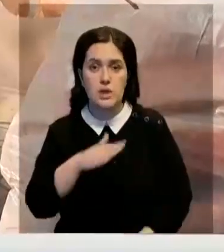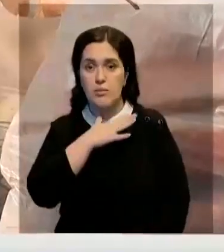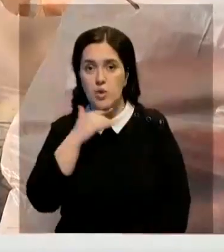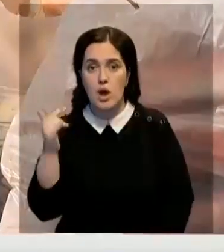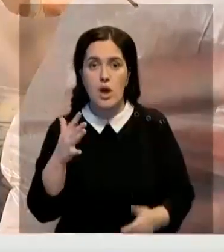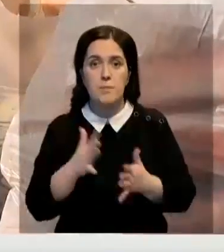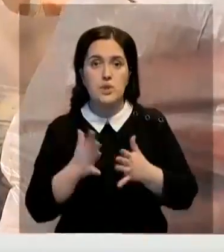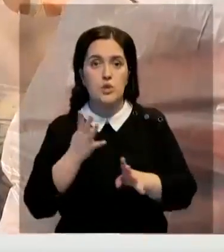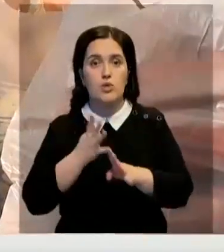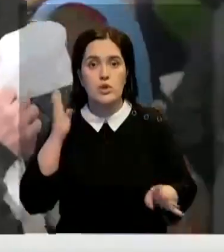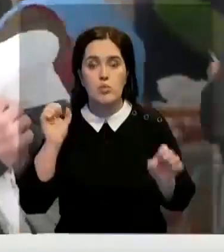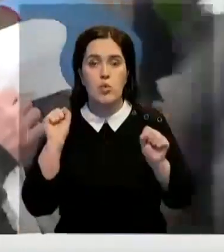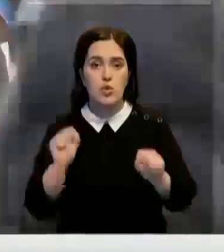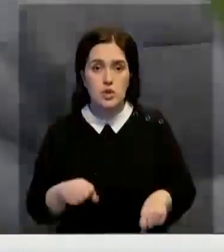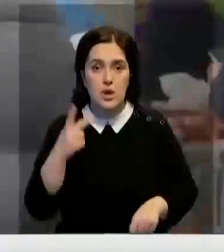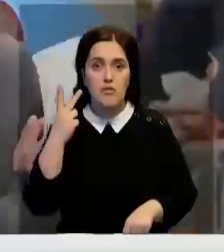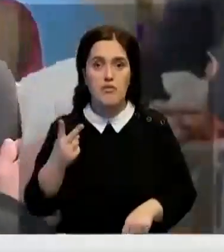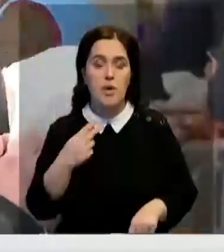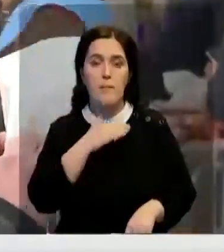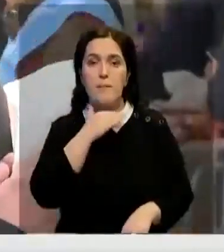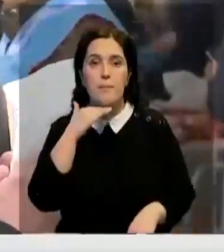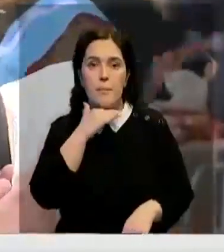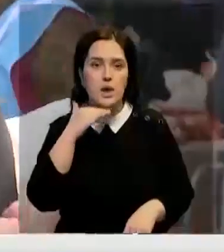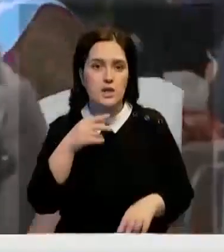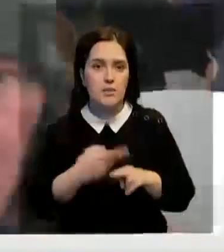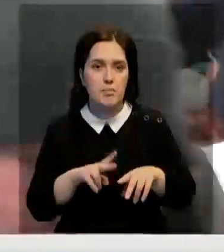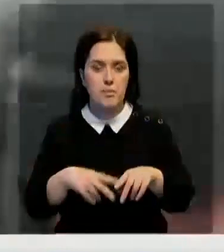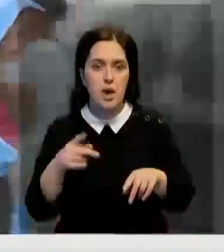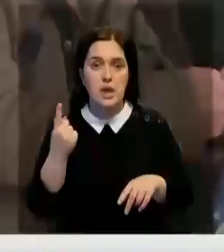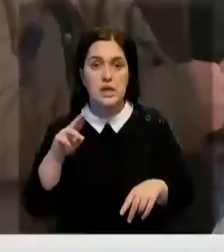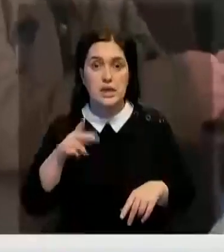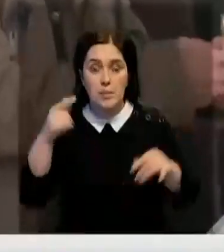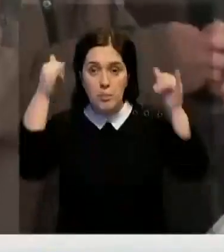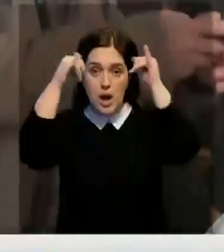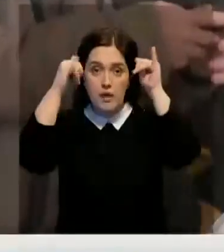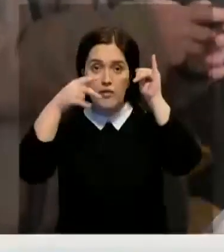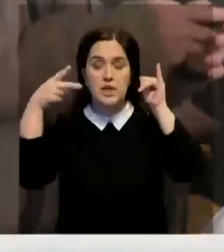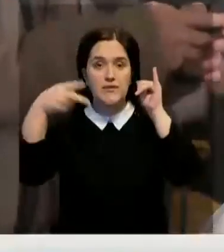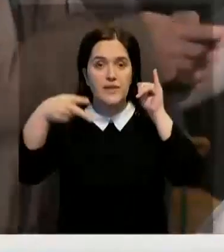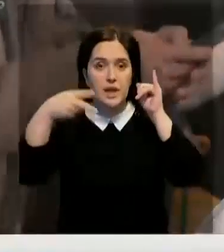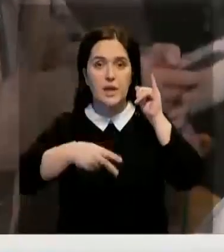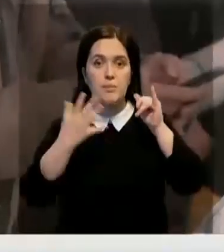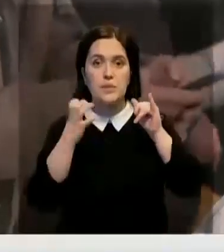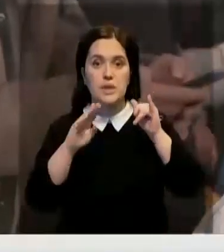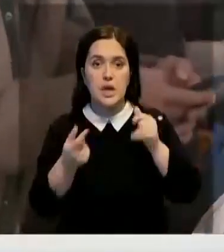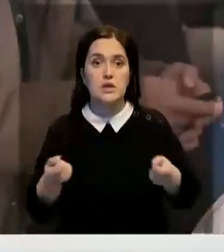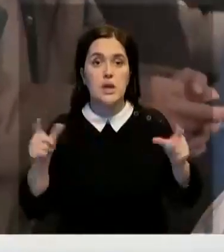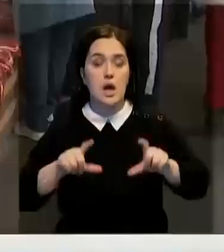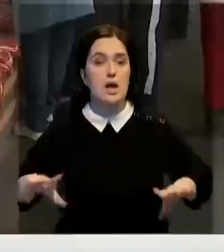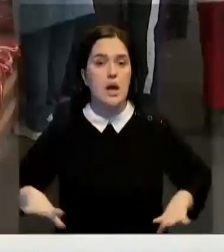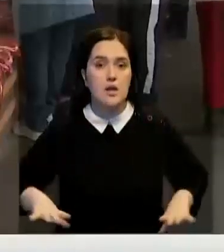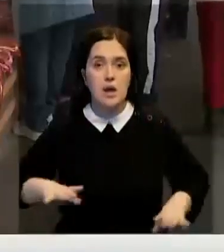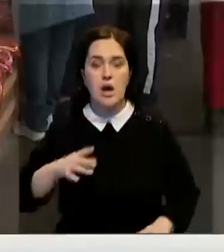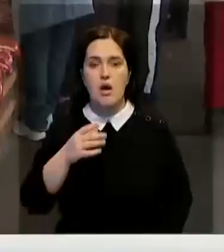закупиться немало. Большие очереди можно заметить у прилавков с мясом. Килограмм говядины стоит 2000, на 500 тенге дороже